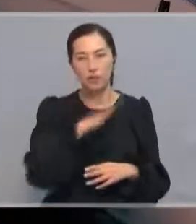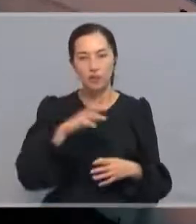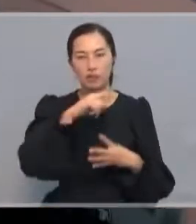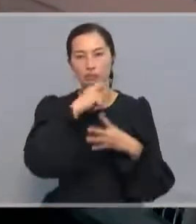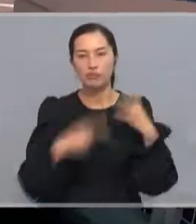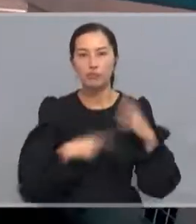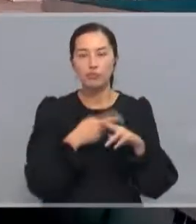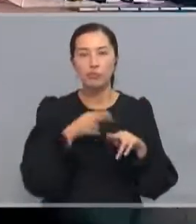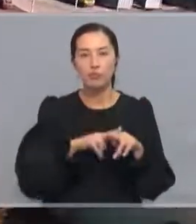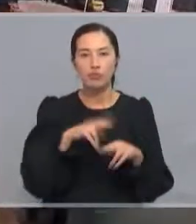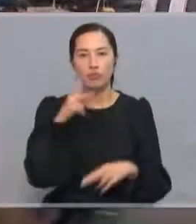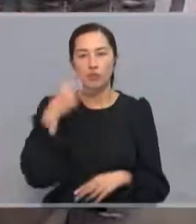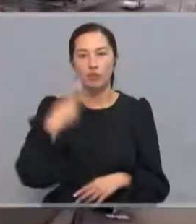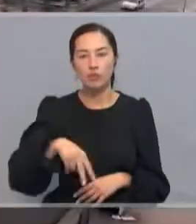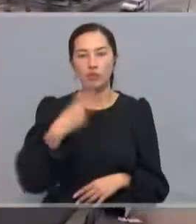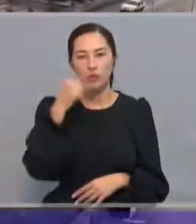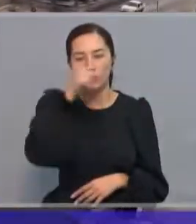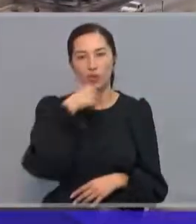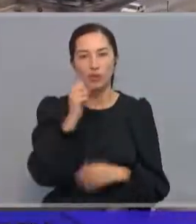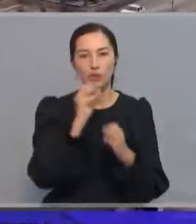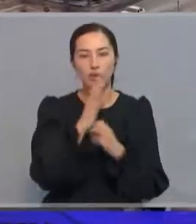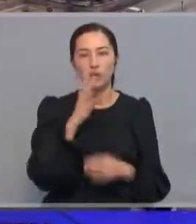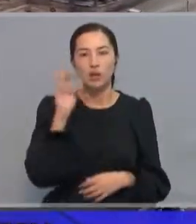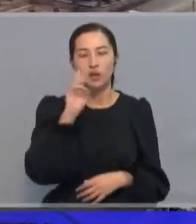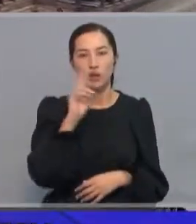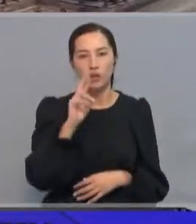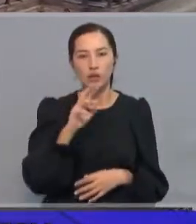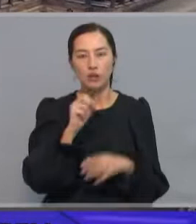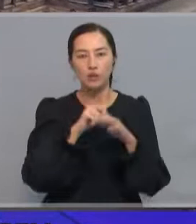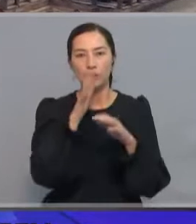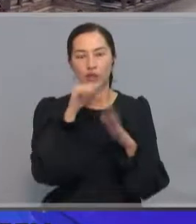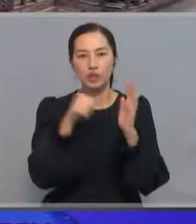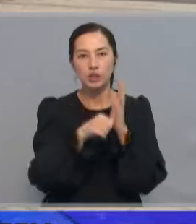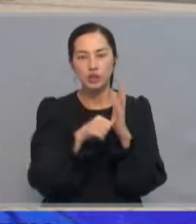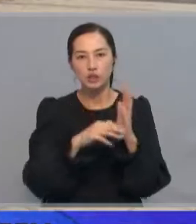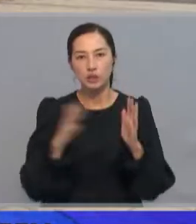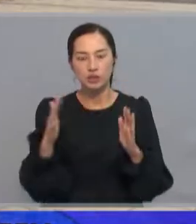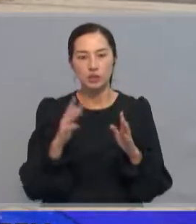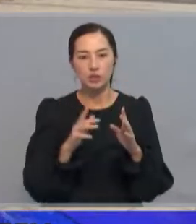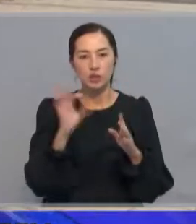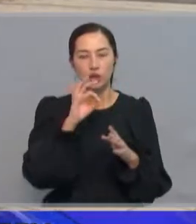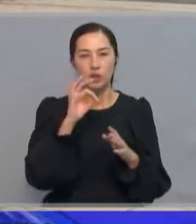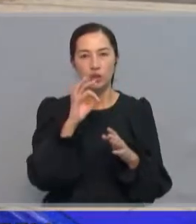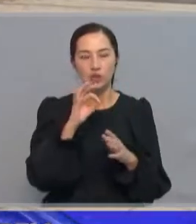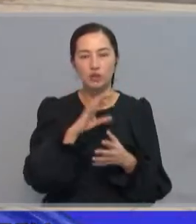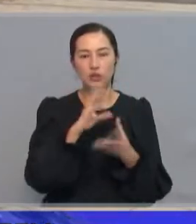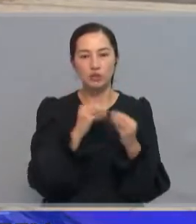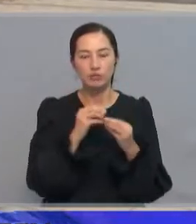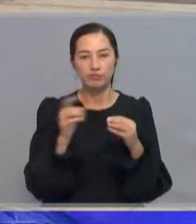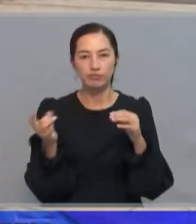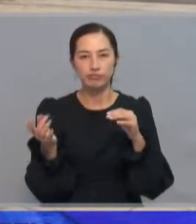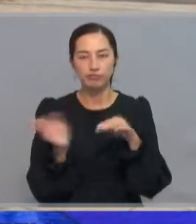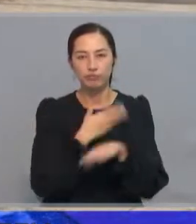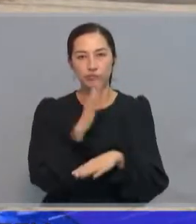2022 жылғы 14-ті қаңтардағы сағат 18 млн өлден бастап төтінші жағдай режимі алыптасталады.